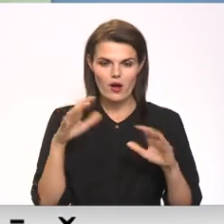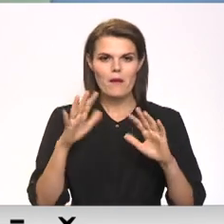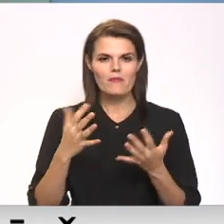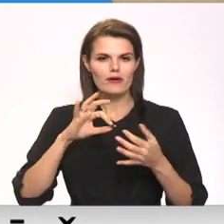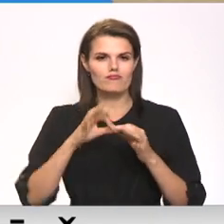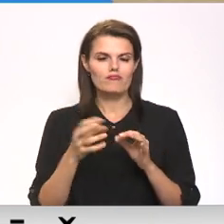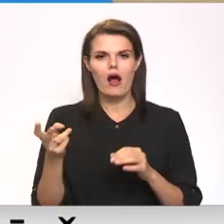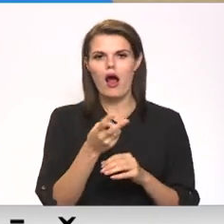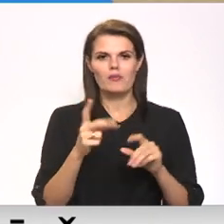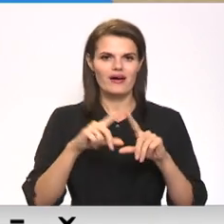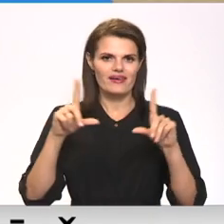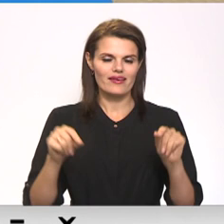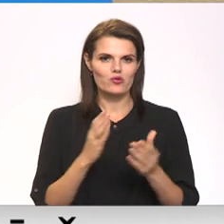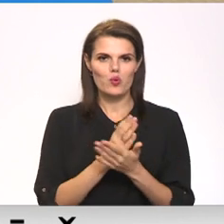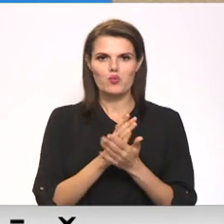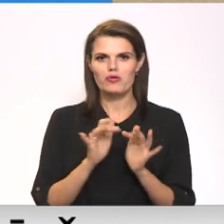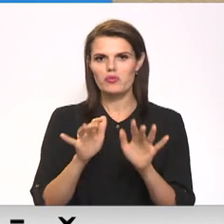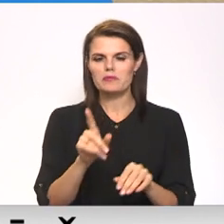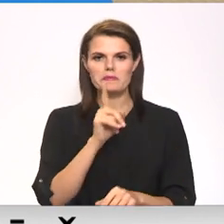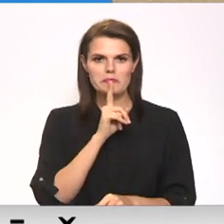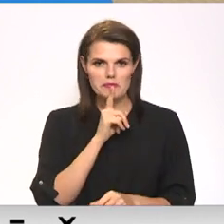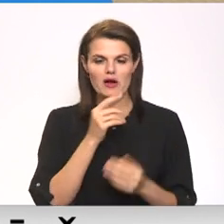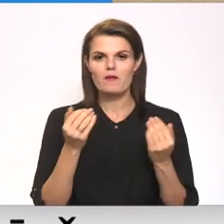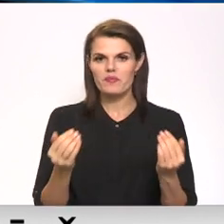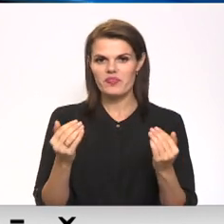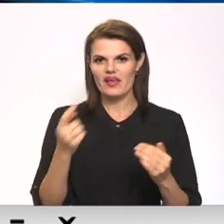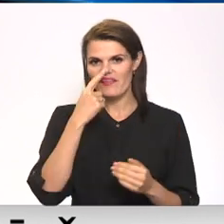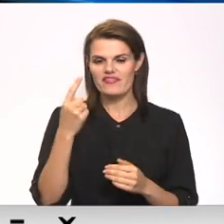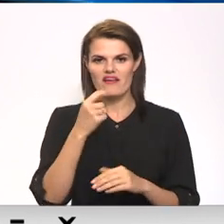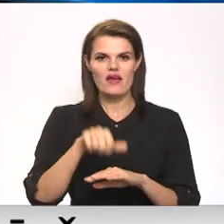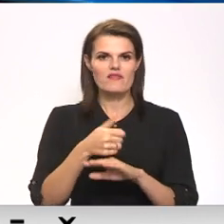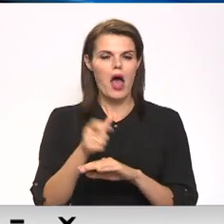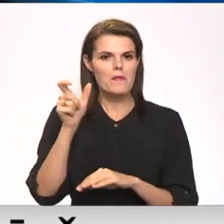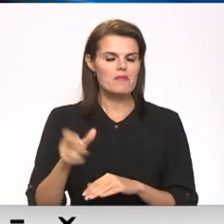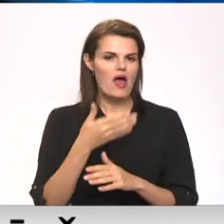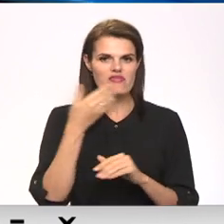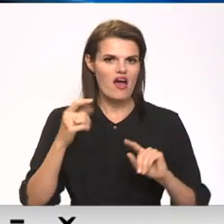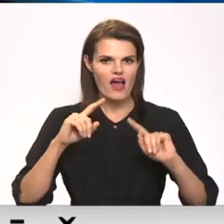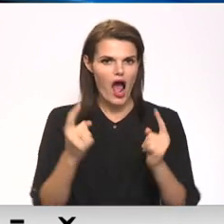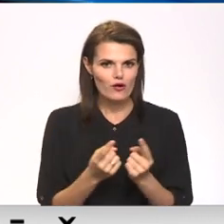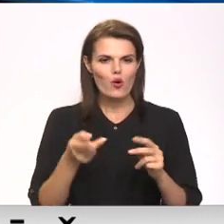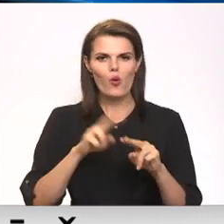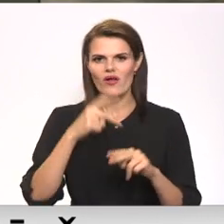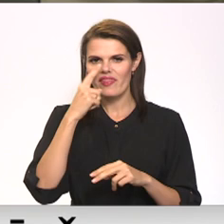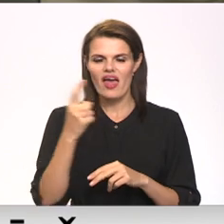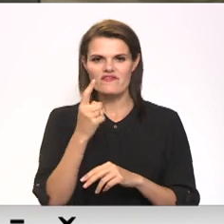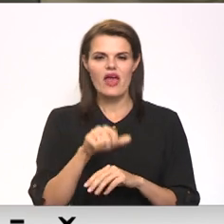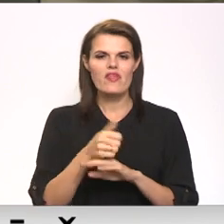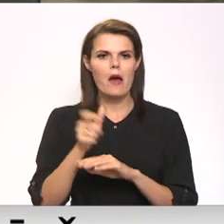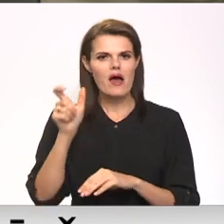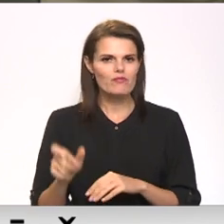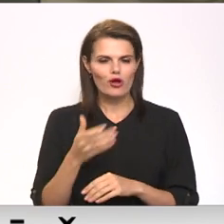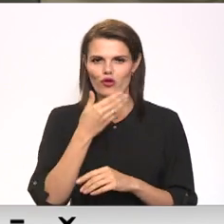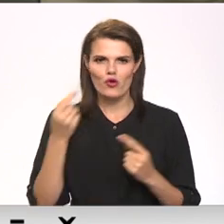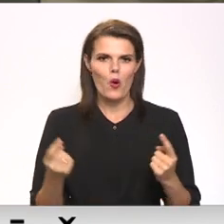plašākābas iestādas notiekošo nekomentē. Šobrīd neviena amatpersona nav aizturēta un nevienai amatpersonai arī nav